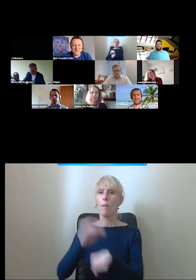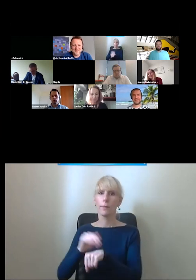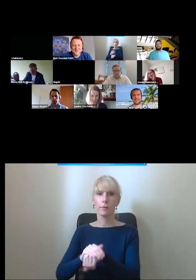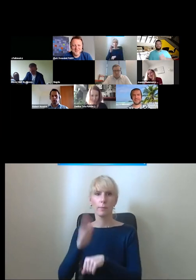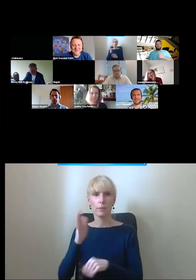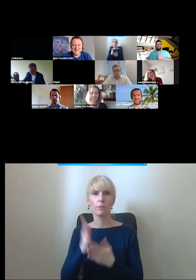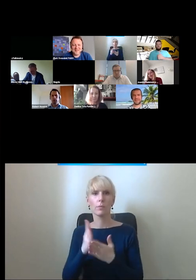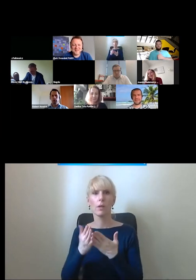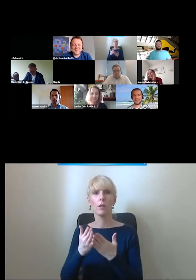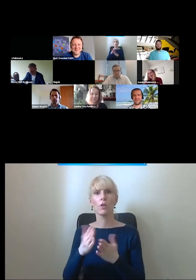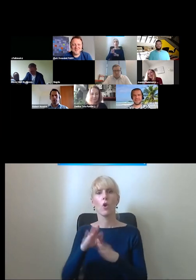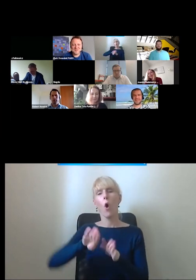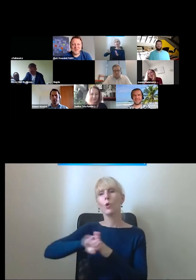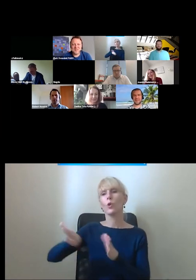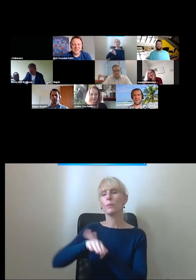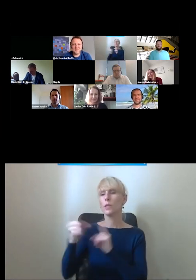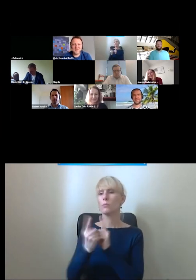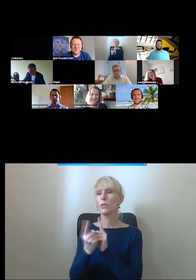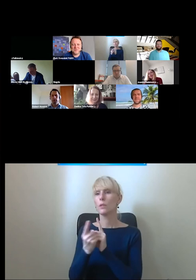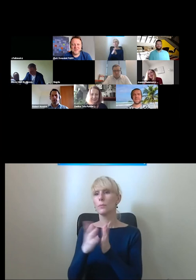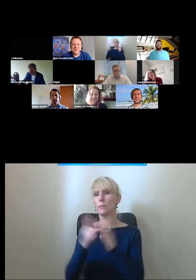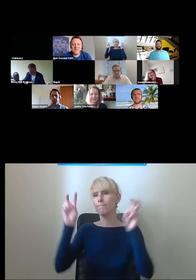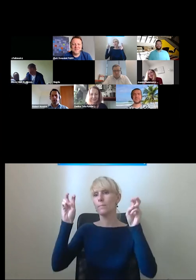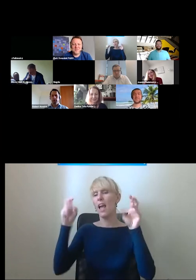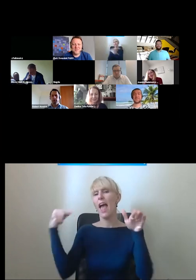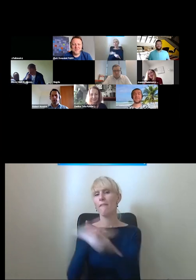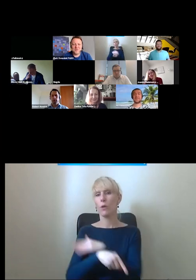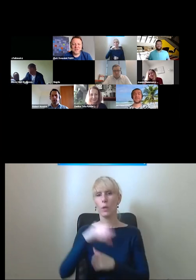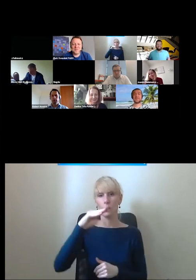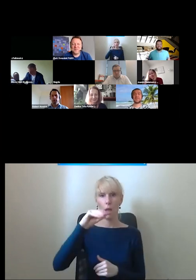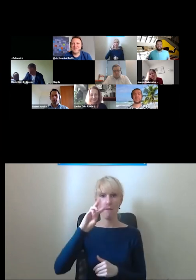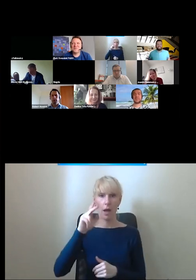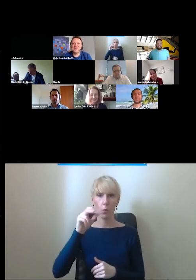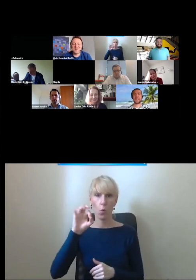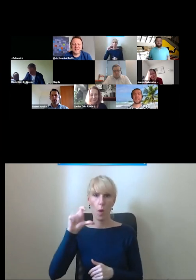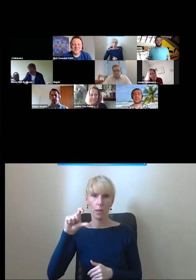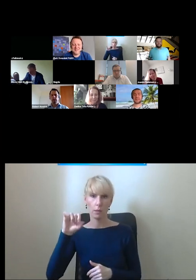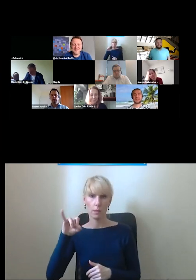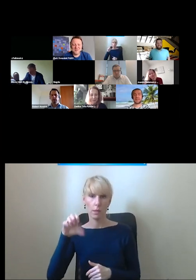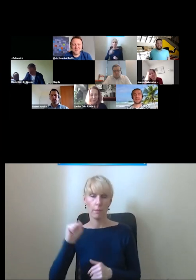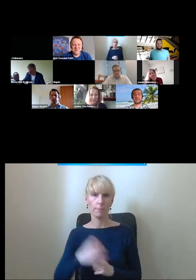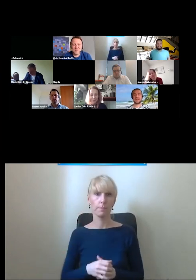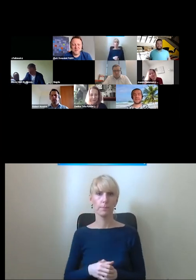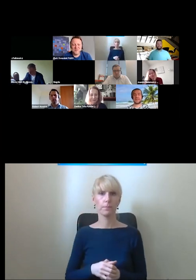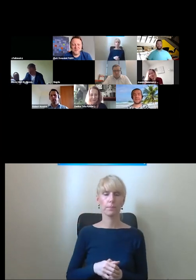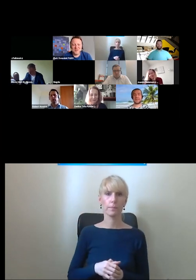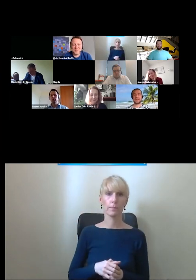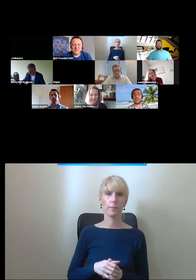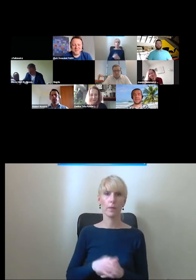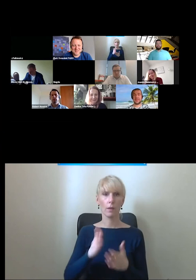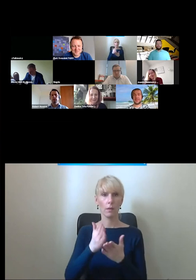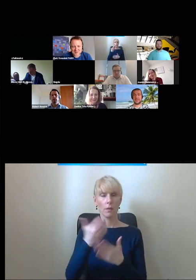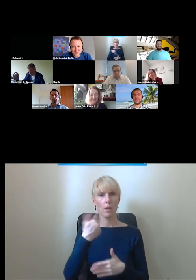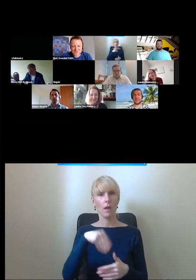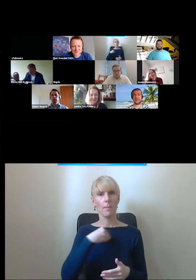w ogóle więc będzie tutaj poczekamy też jak Polska bezbawie wyprodukuje